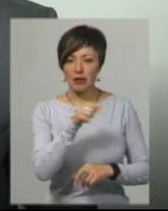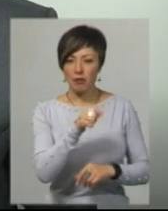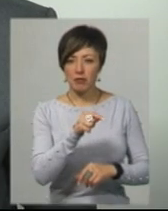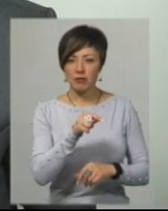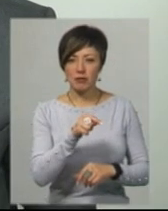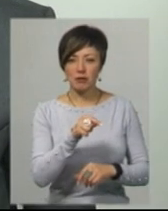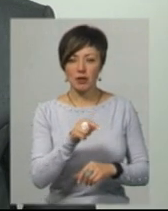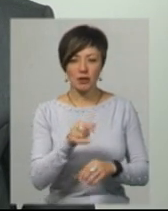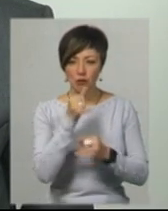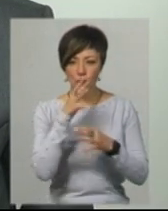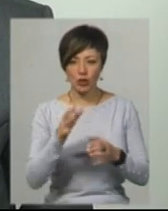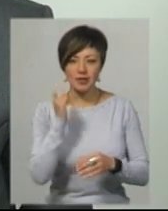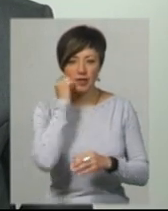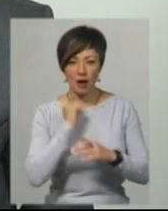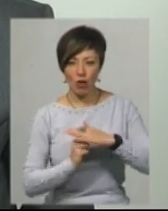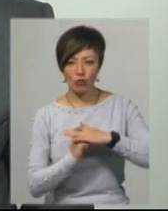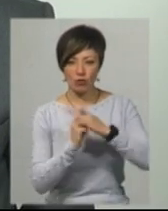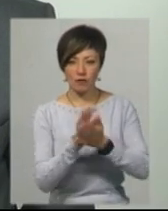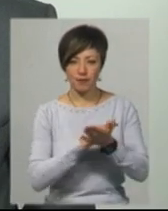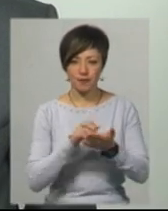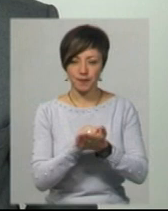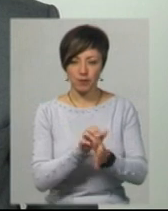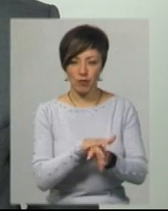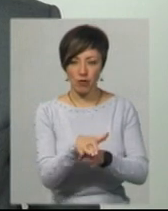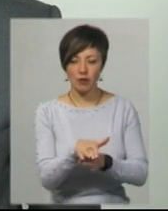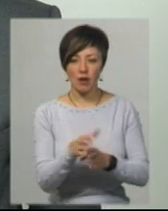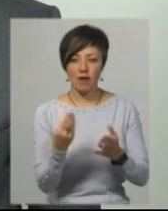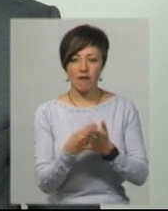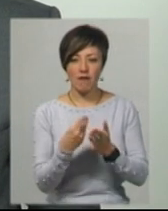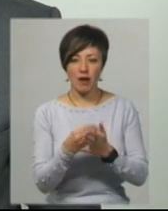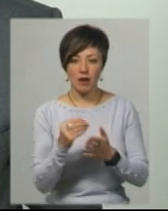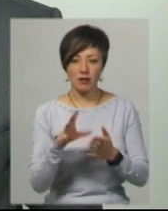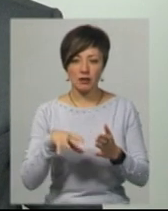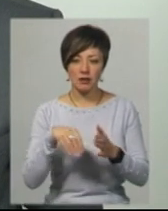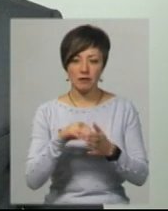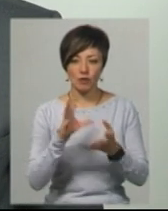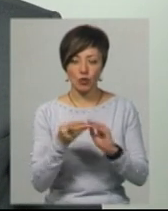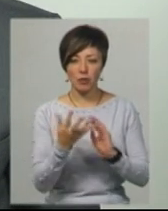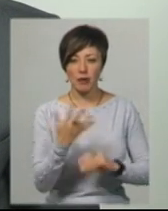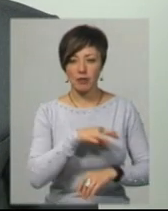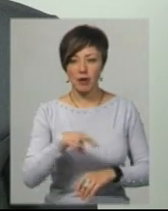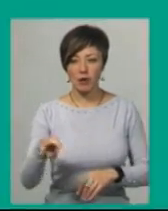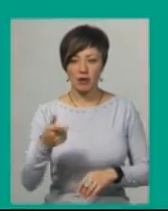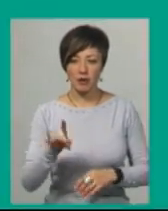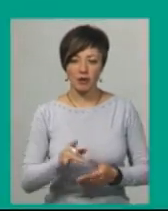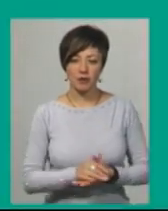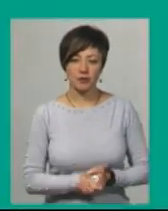використовуватись не може. Вона повністю зруйнувала. Вартість її майже 5 мільйонів гривень.